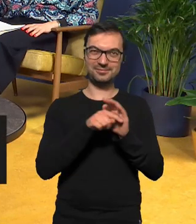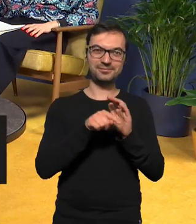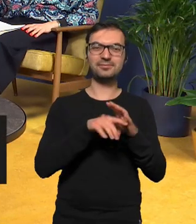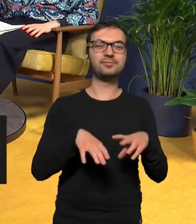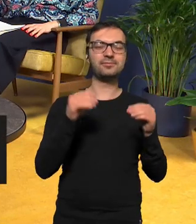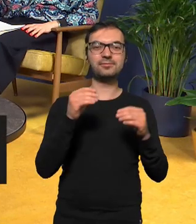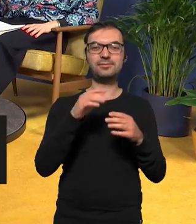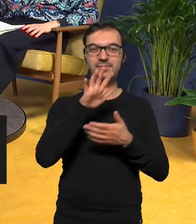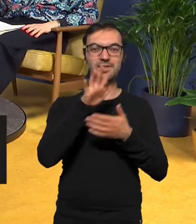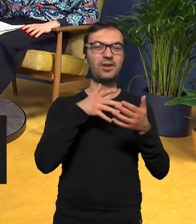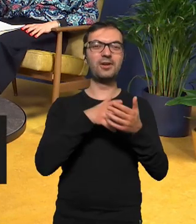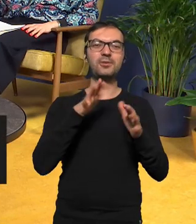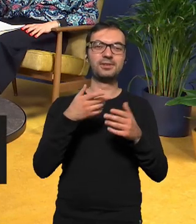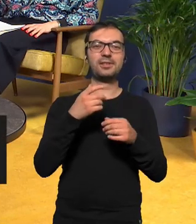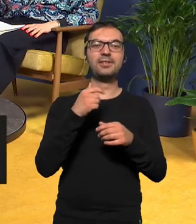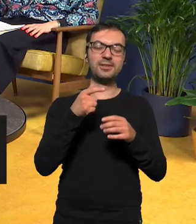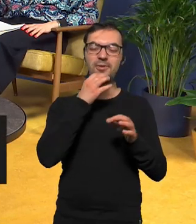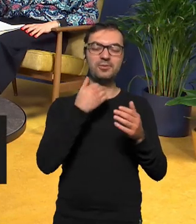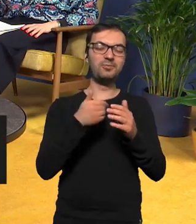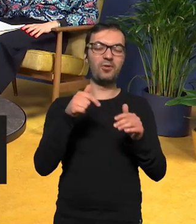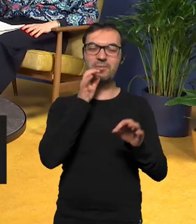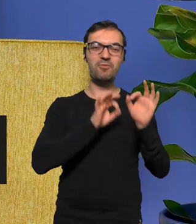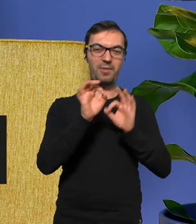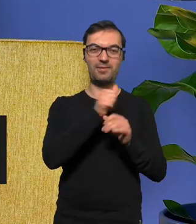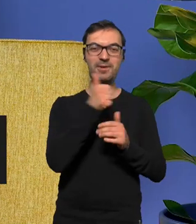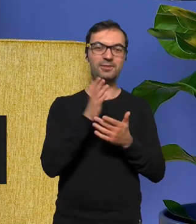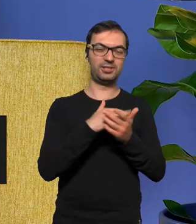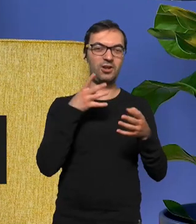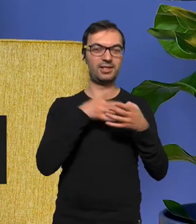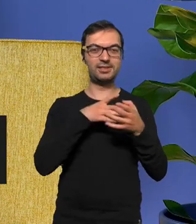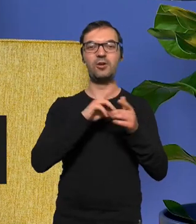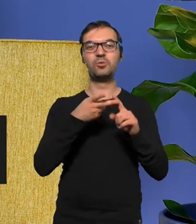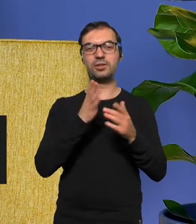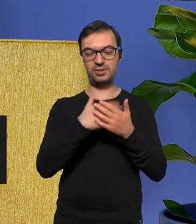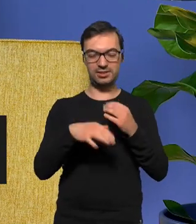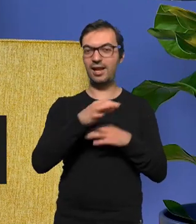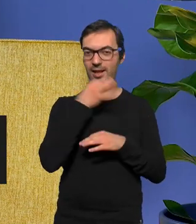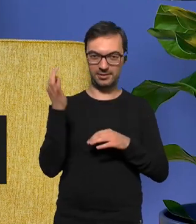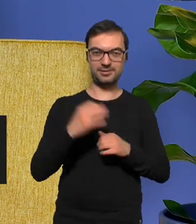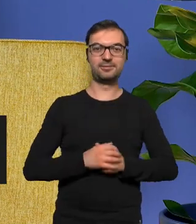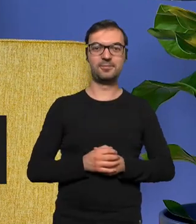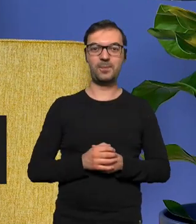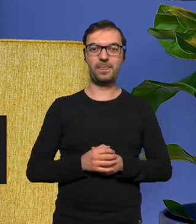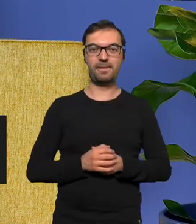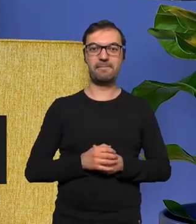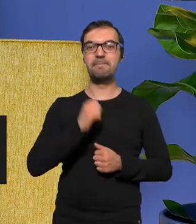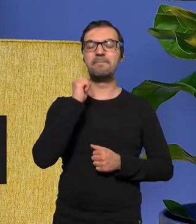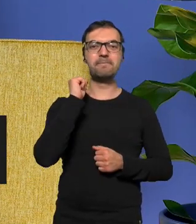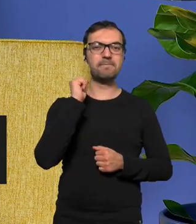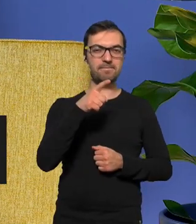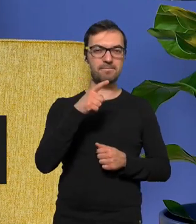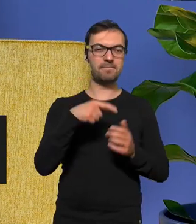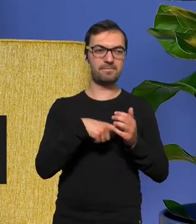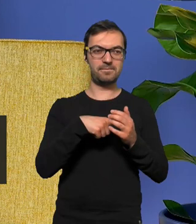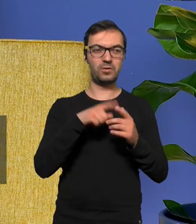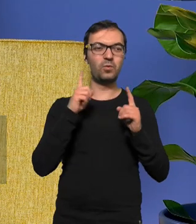w pierwszej części trzeba było popracować nad pierwszą częścią recenzji, ale w drugiej części jest to naprawione pojawia się coś takiego,